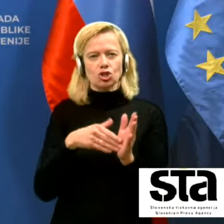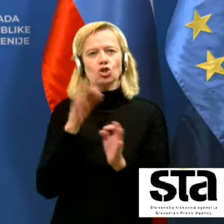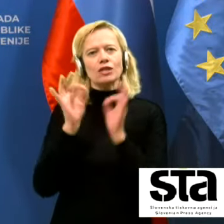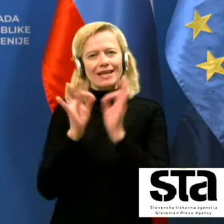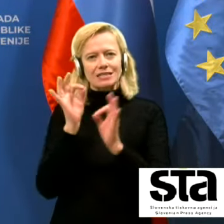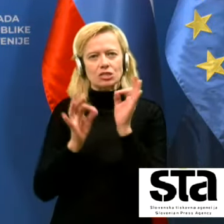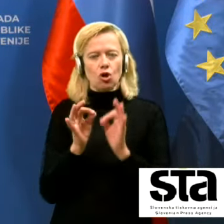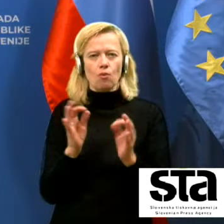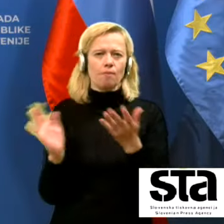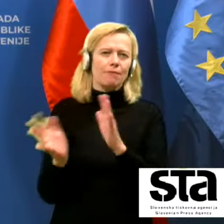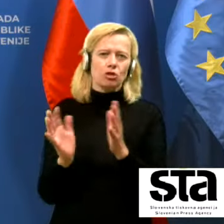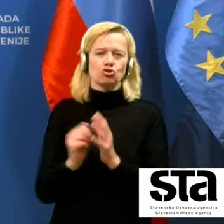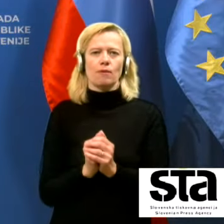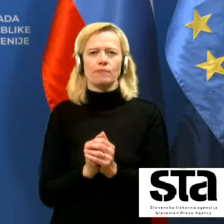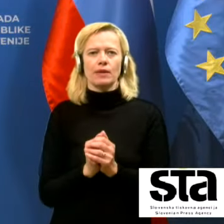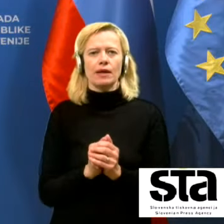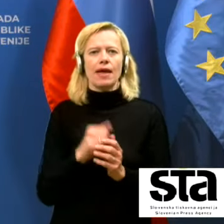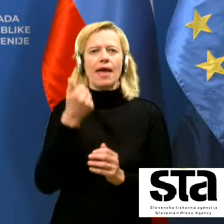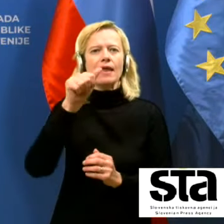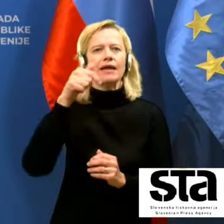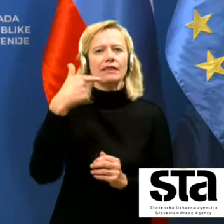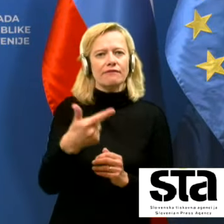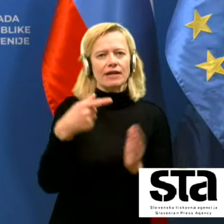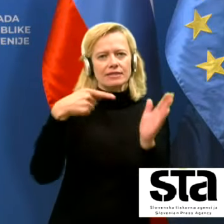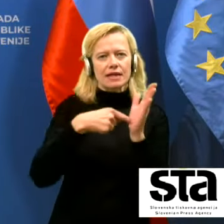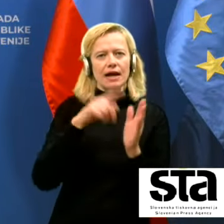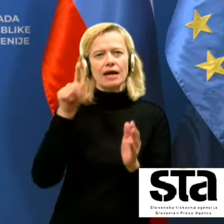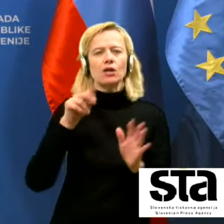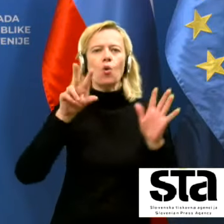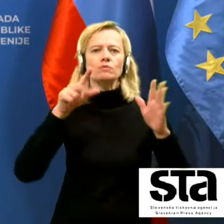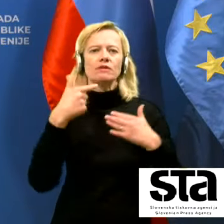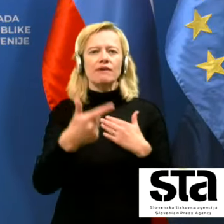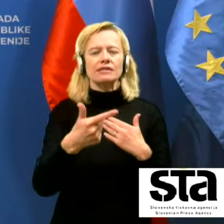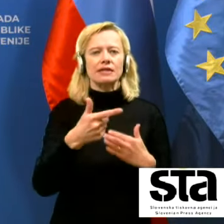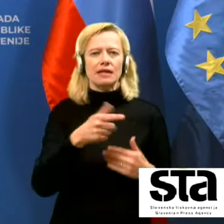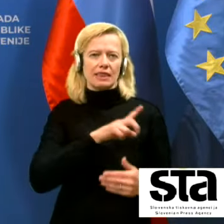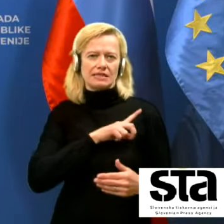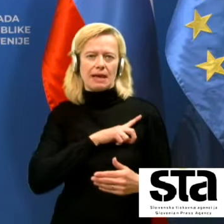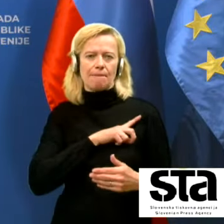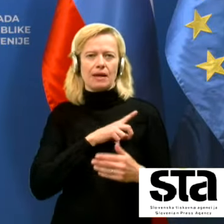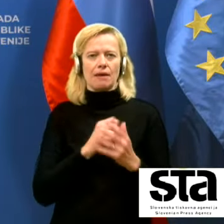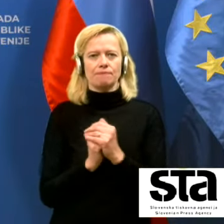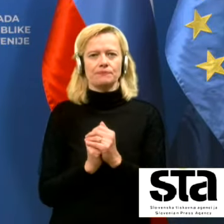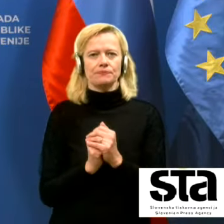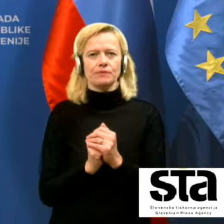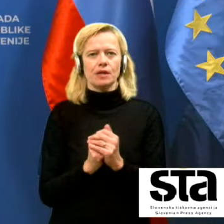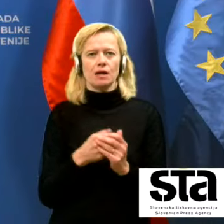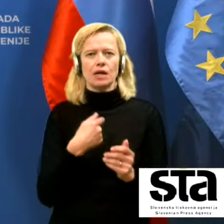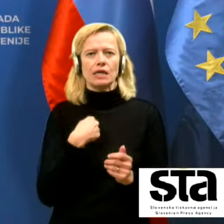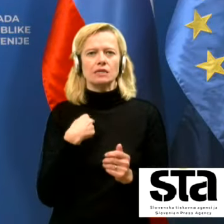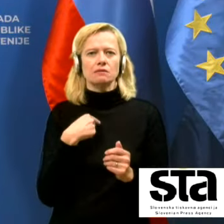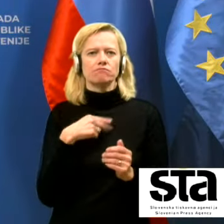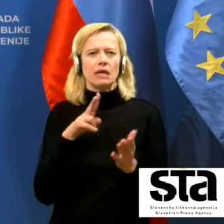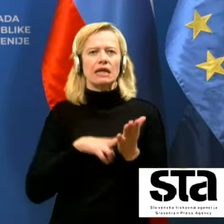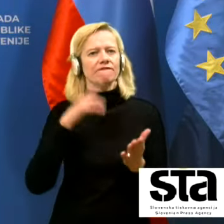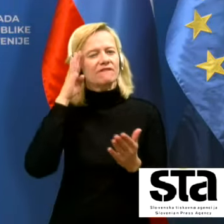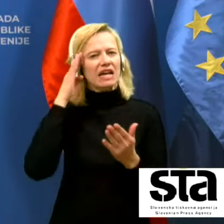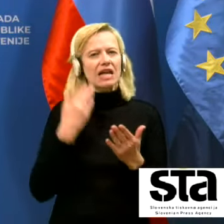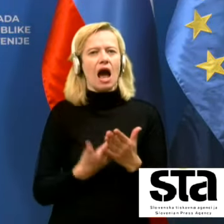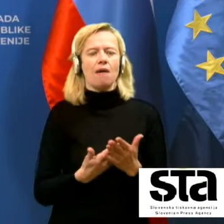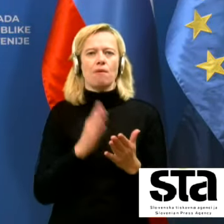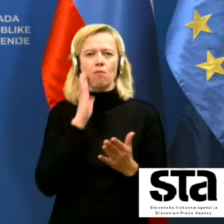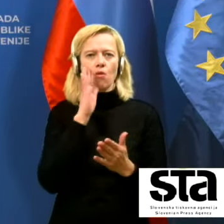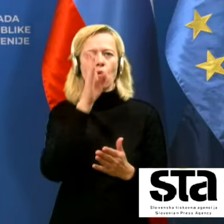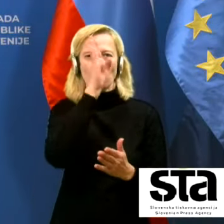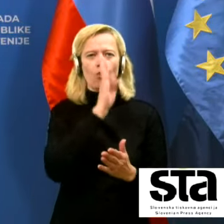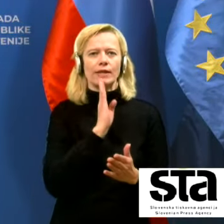približno in sicer 21. in 28. in 12. in jaz seveda resnično verjamem, da bomo v